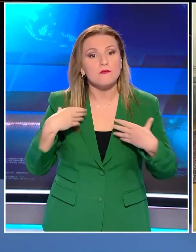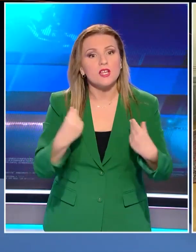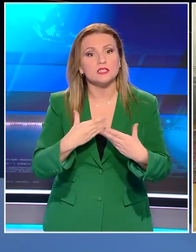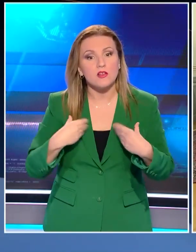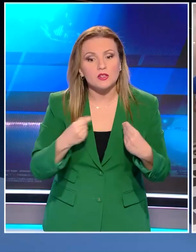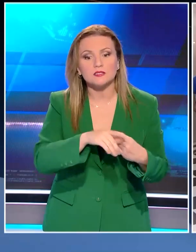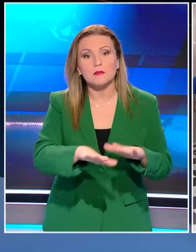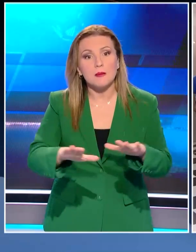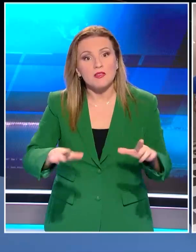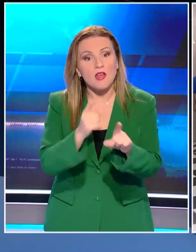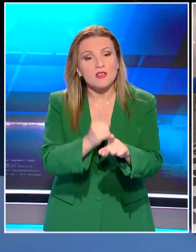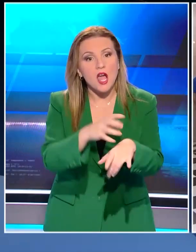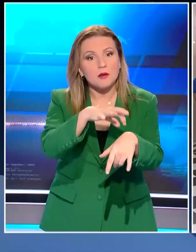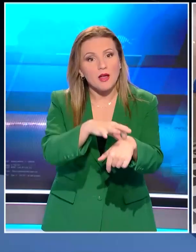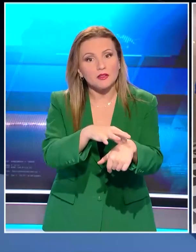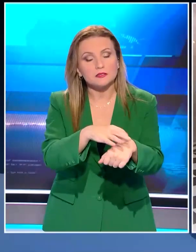με ειδικές παθήσεις.